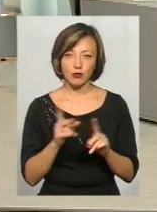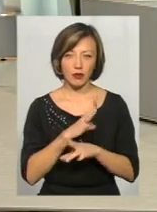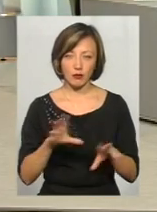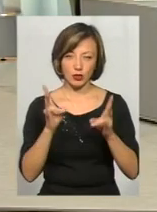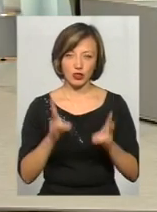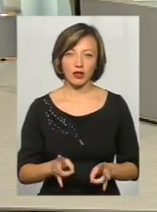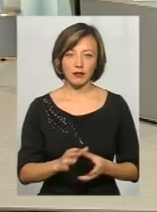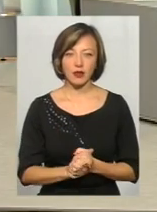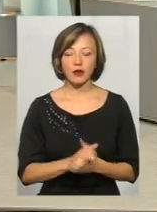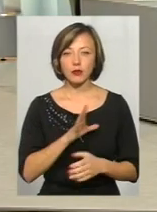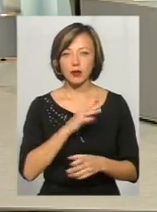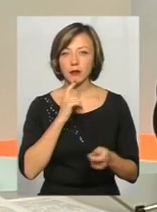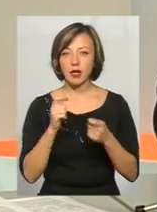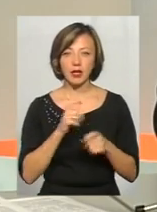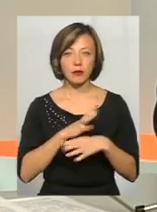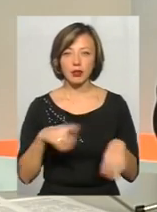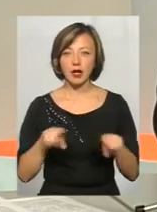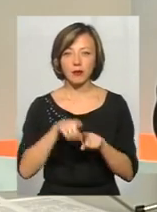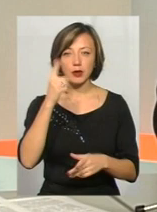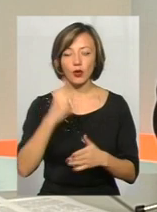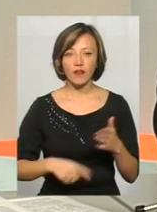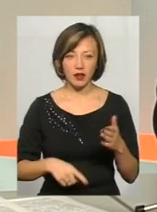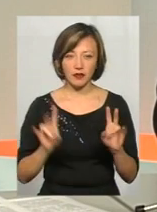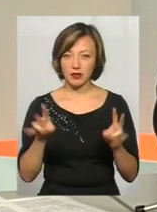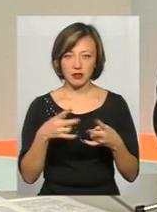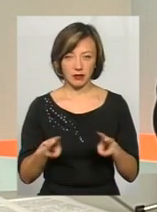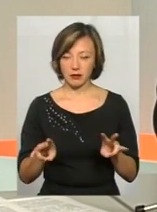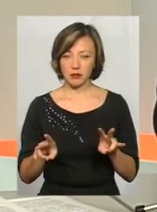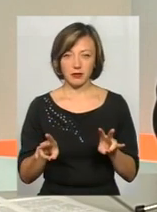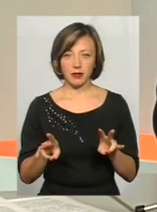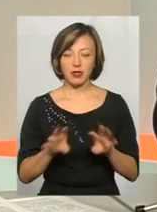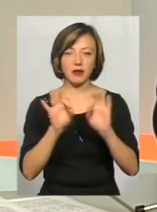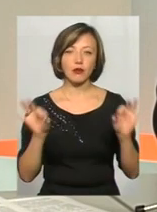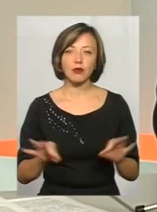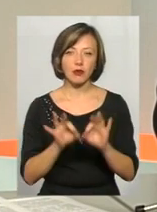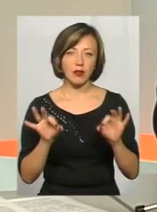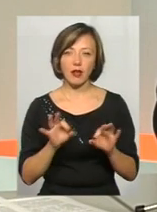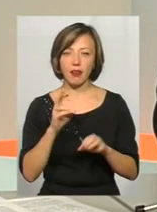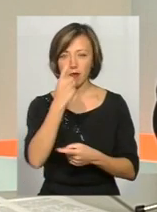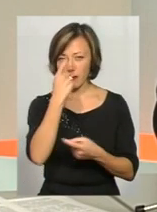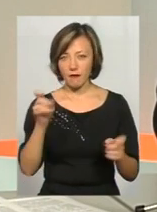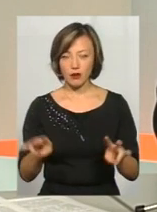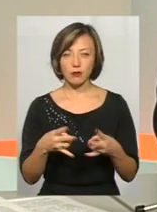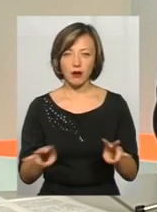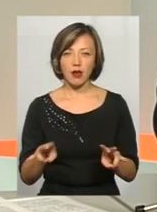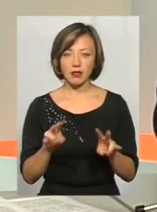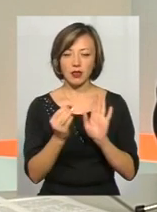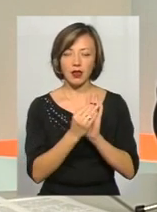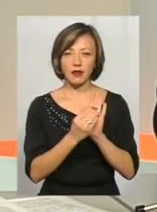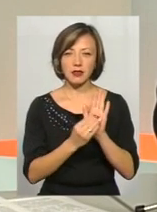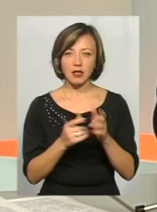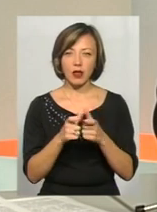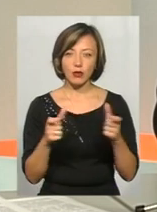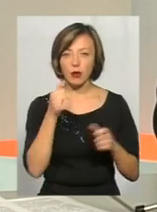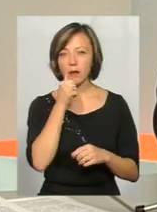не стати жертвою? Бути пильними, не бути такими довірливими, ні в якому разі не повідомляти реквізити, карток,